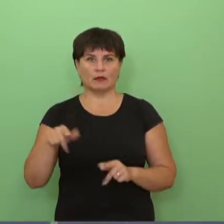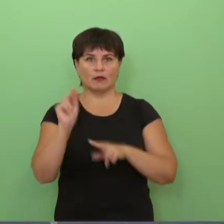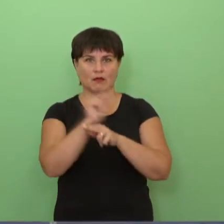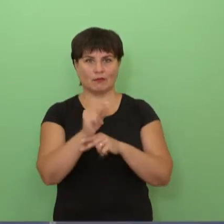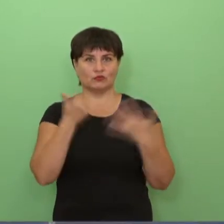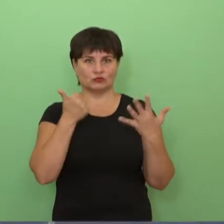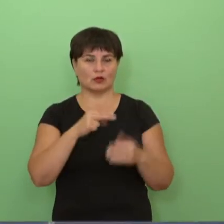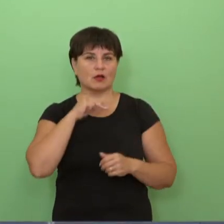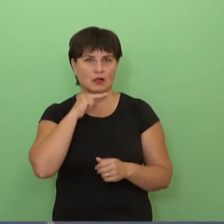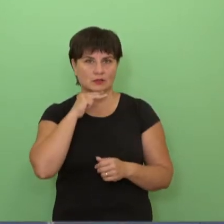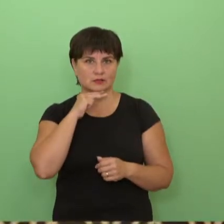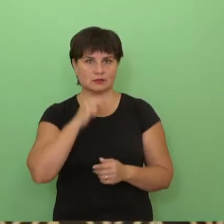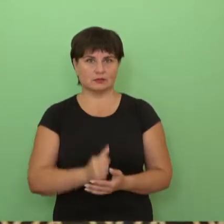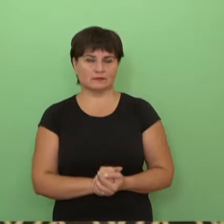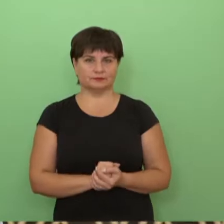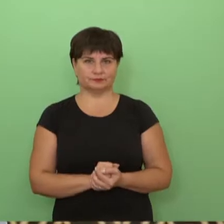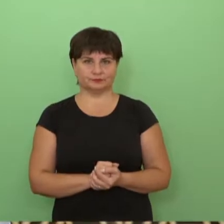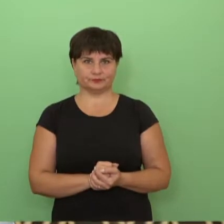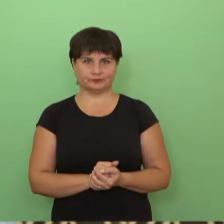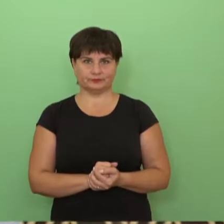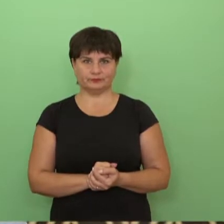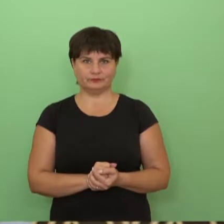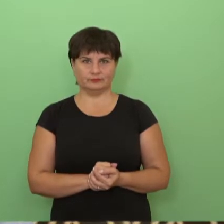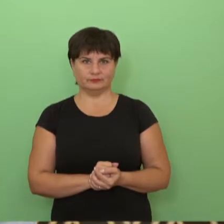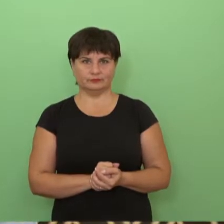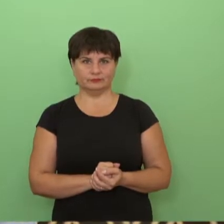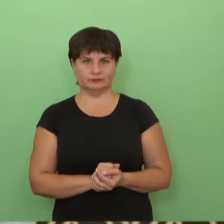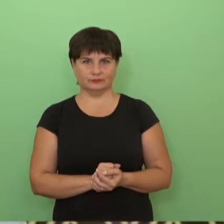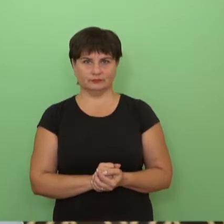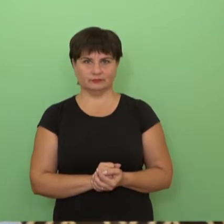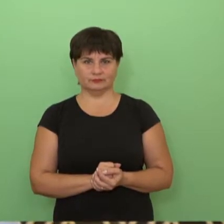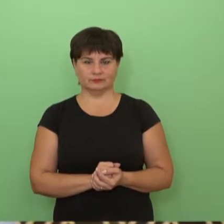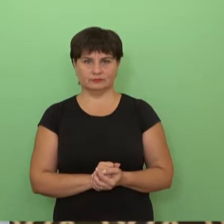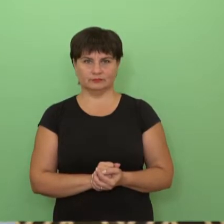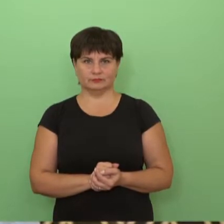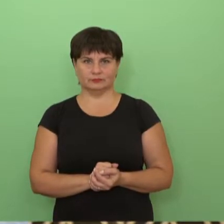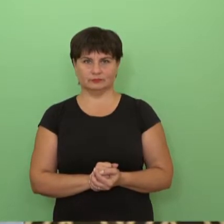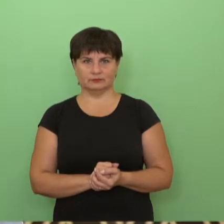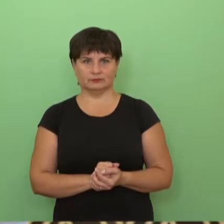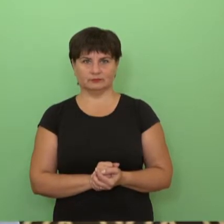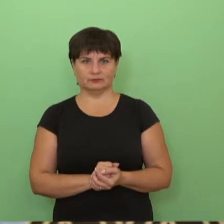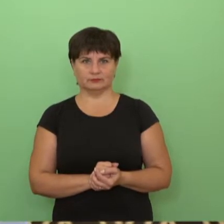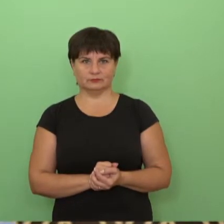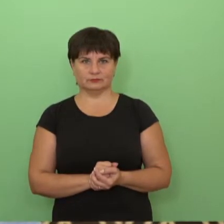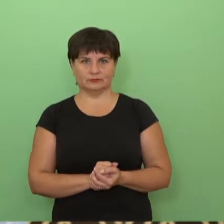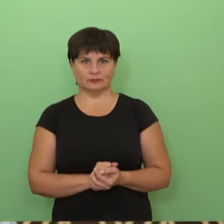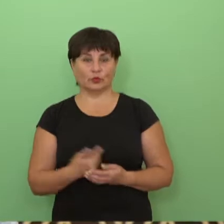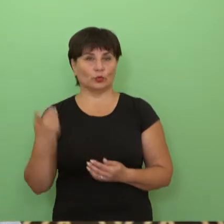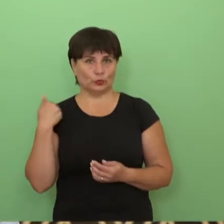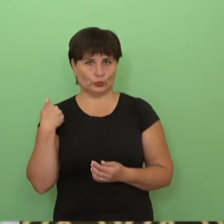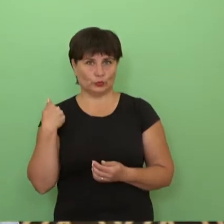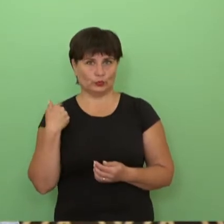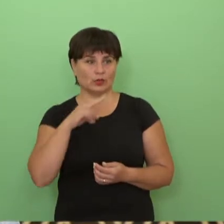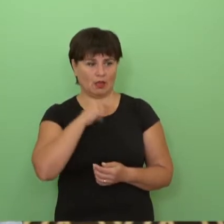šešias klasės. Norime iš kiekvienos klasės tiesiog jas apjungti ir bus